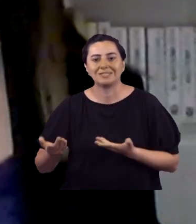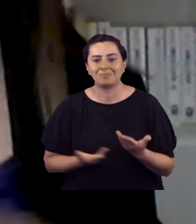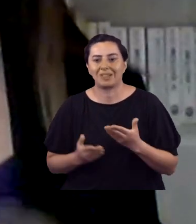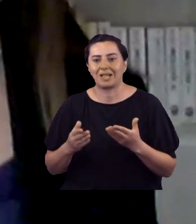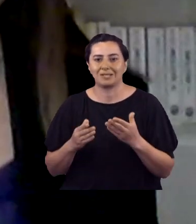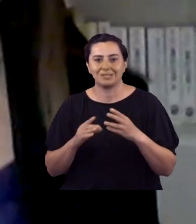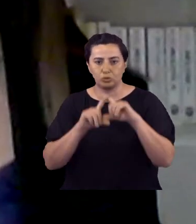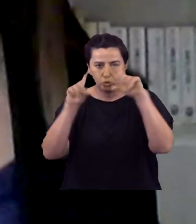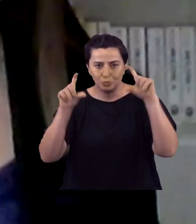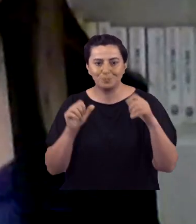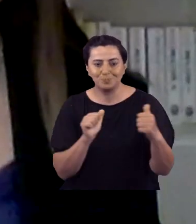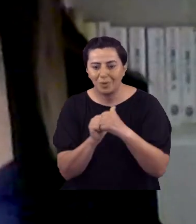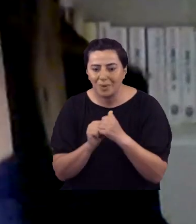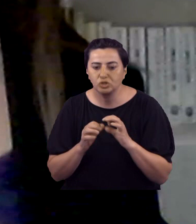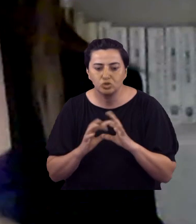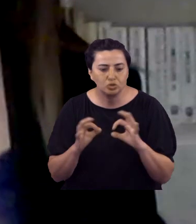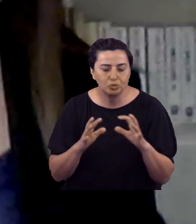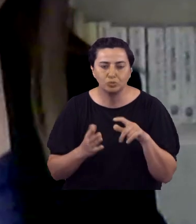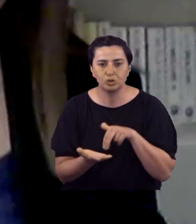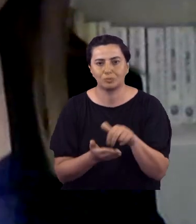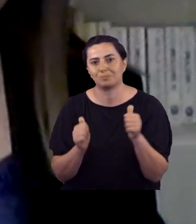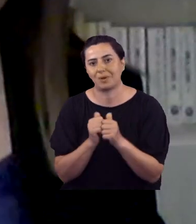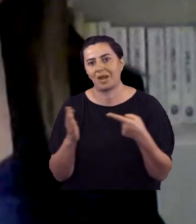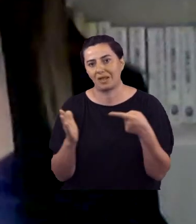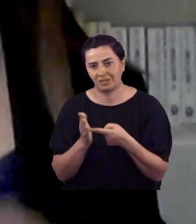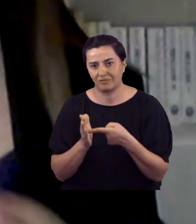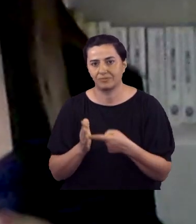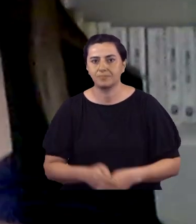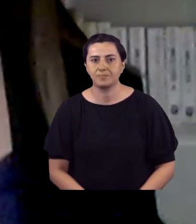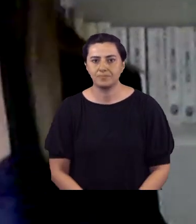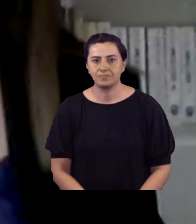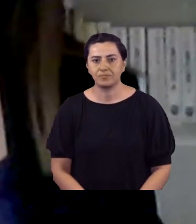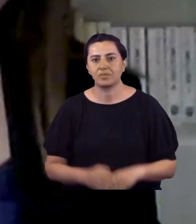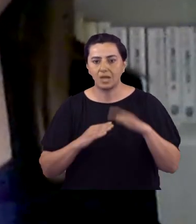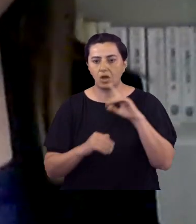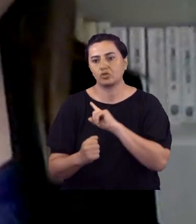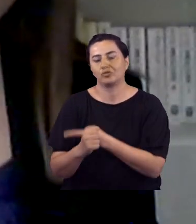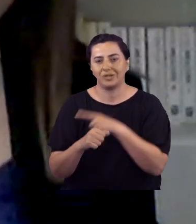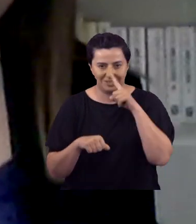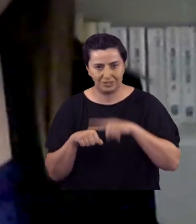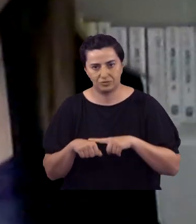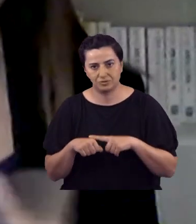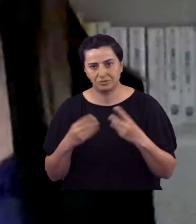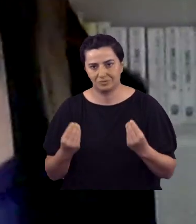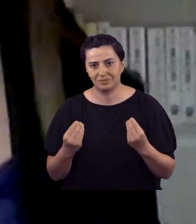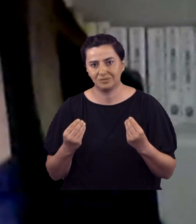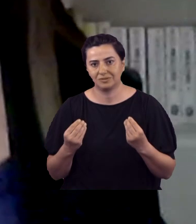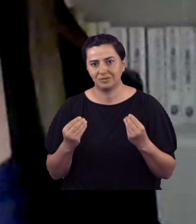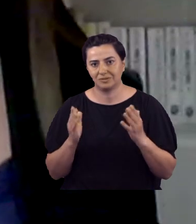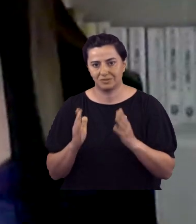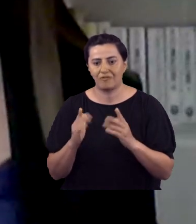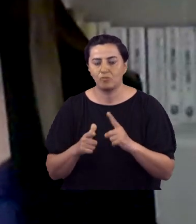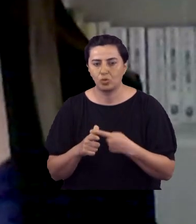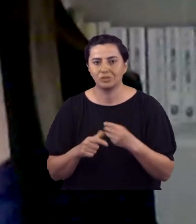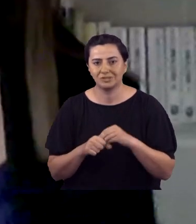bulduğumuz sorunlara çözüm odaklı yürümeyi hedefliyoruz ve daha güçlü olacağına inanıyoruz. Devam eden proje